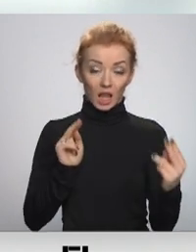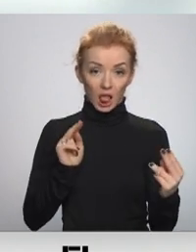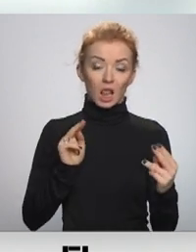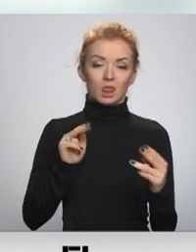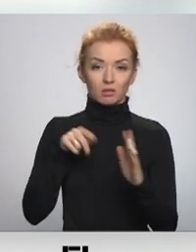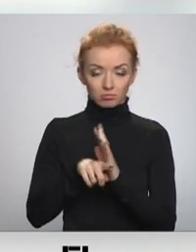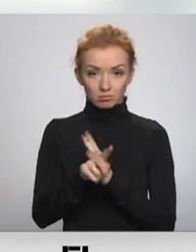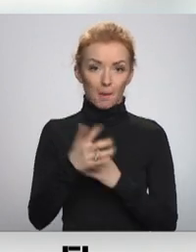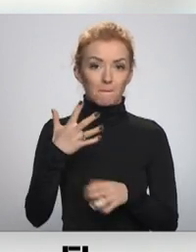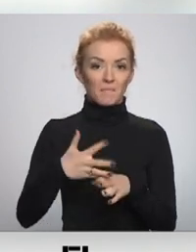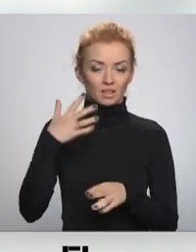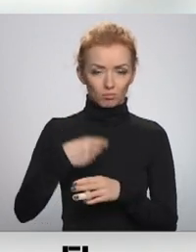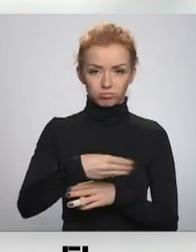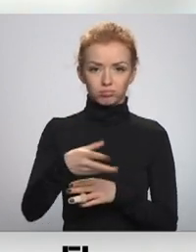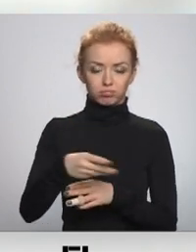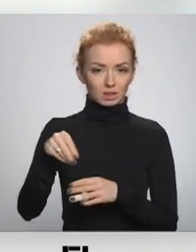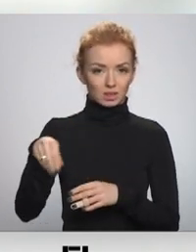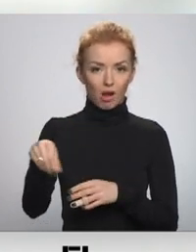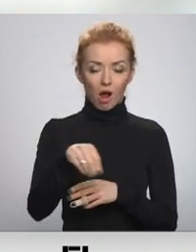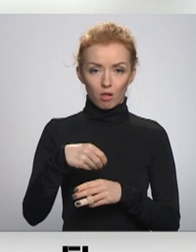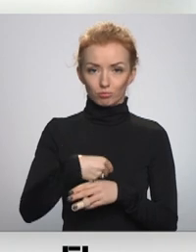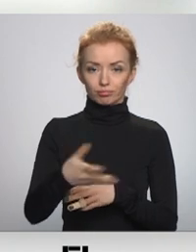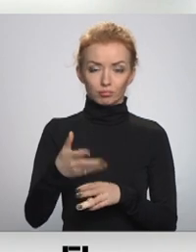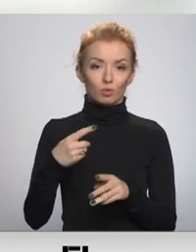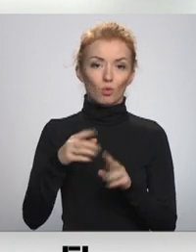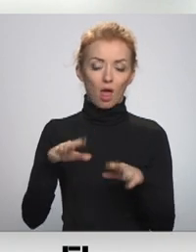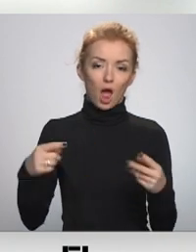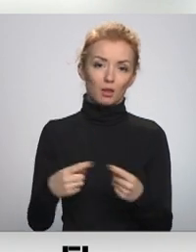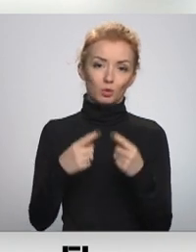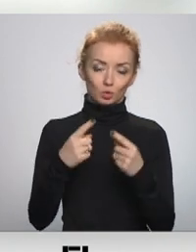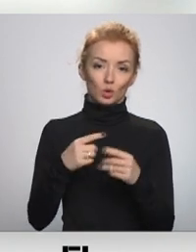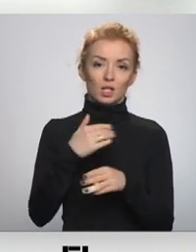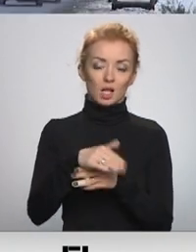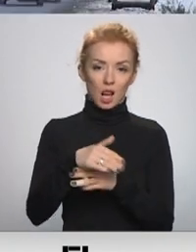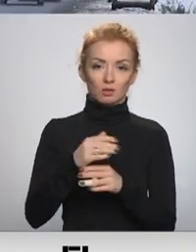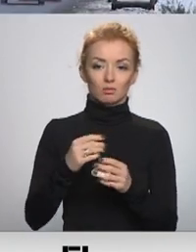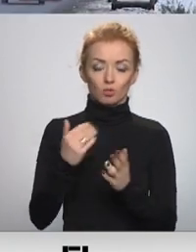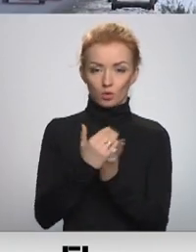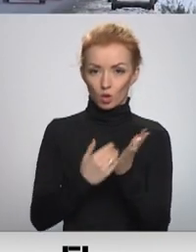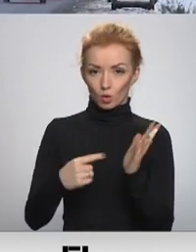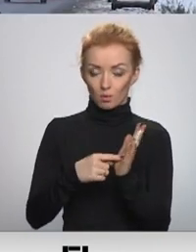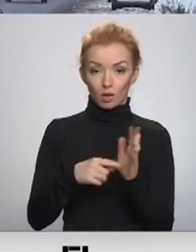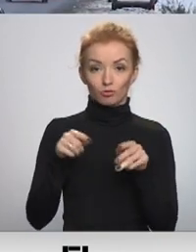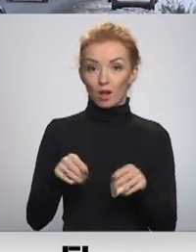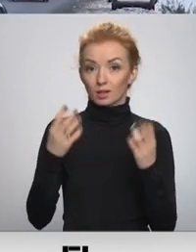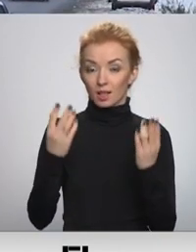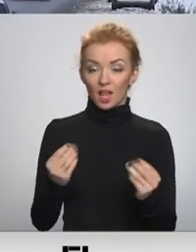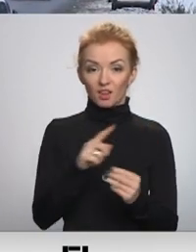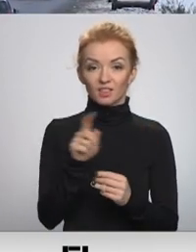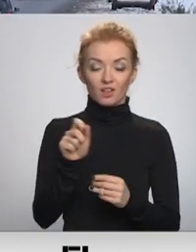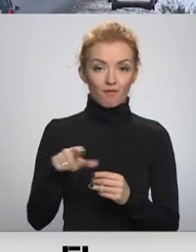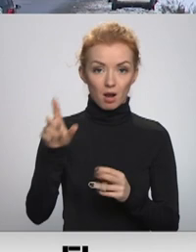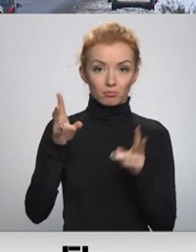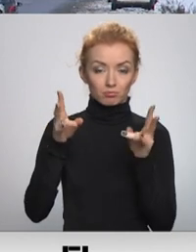reizes, lai nodrošinātu šo atbilstību ielas uzturēšanas prāsībām. Šajās dienās visvairāk